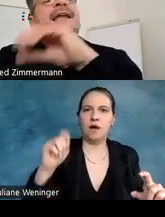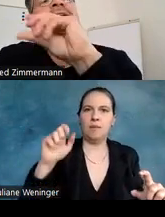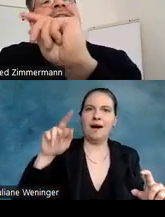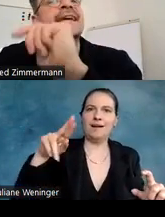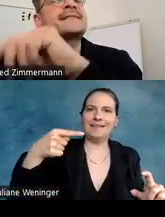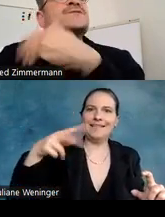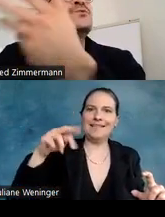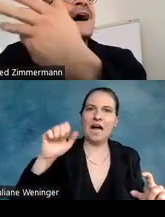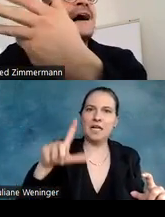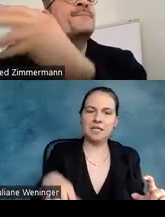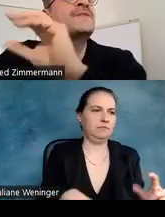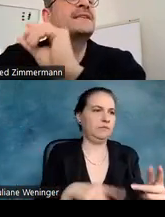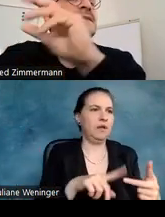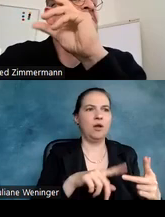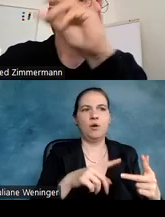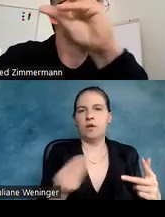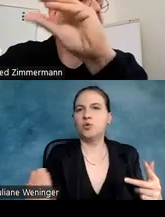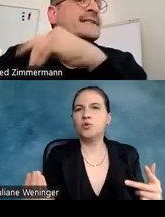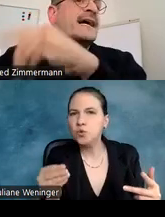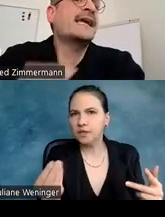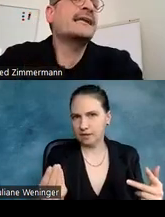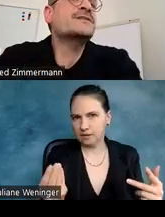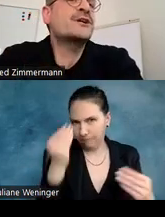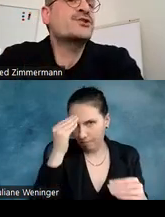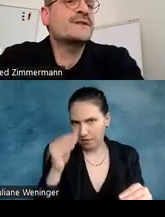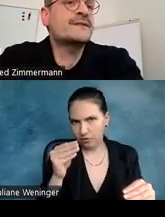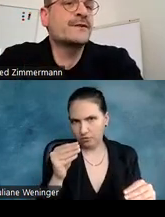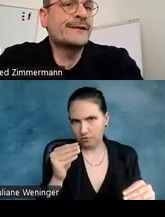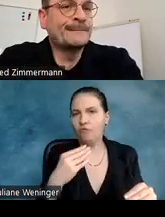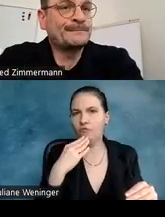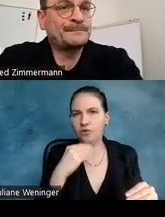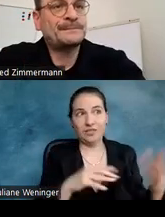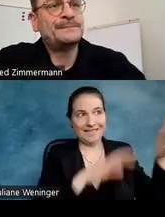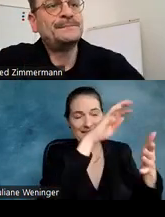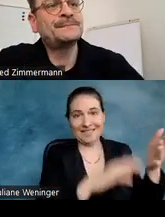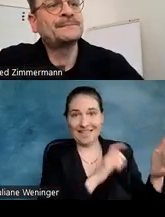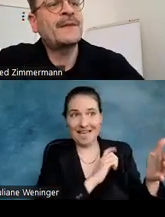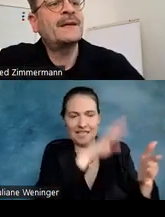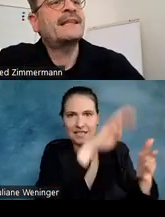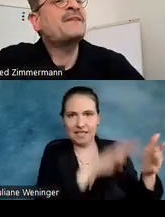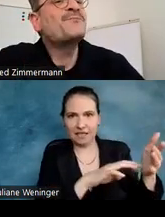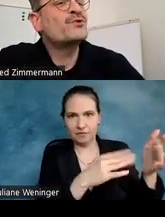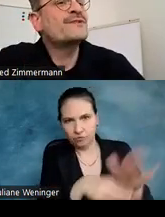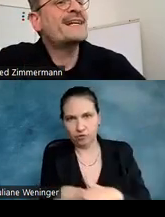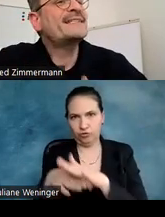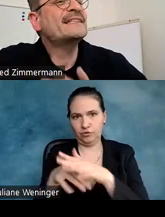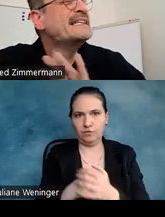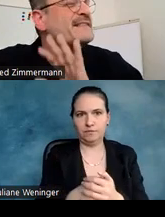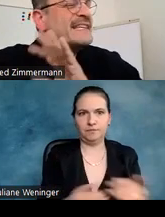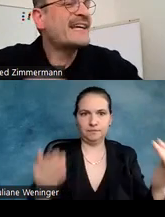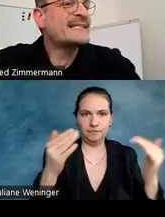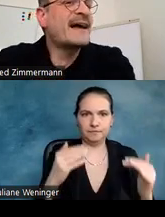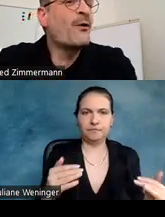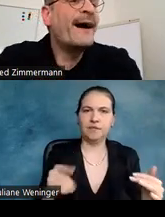Alle diese Textzugaben, die diesen Lesetext eigentlich unterstützen sollen. Dann, und da ist die